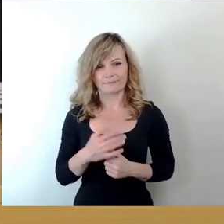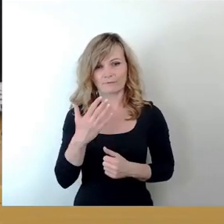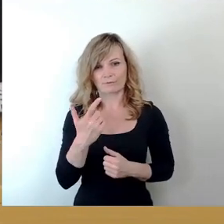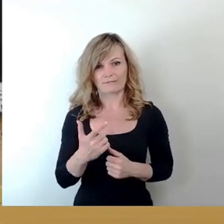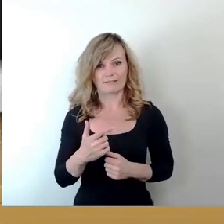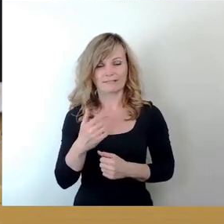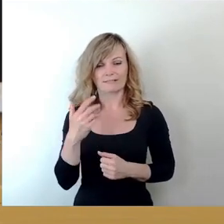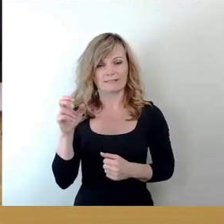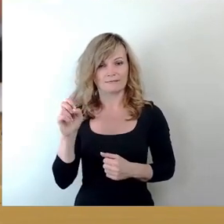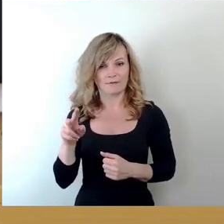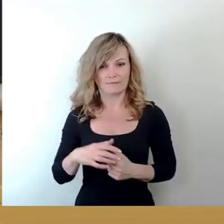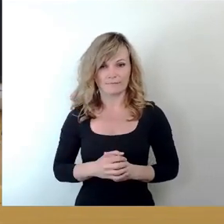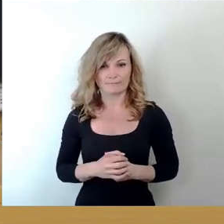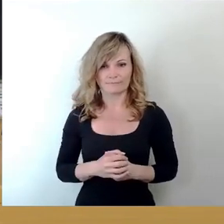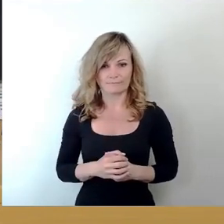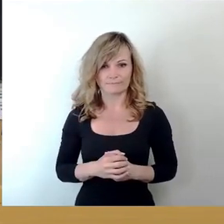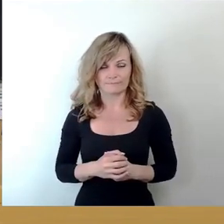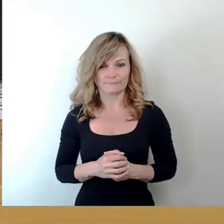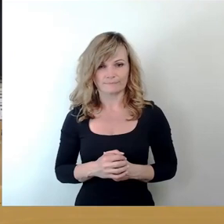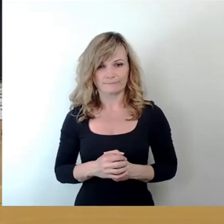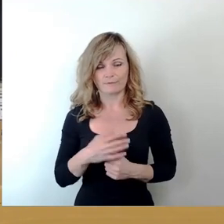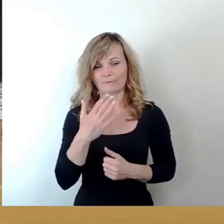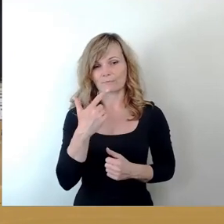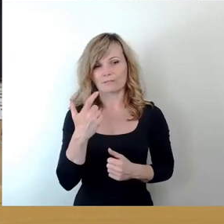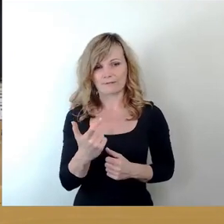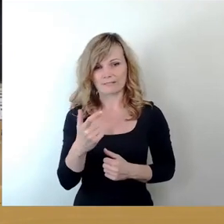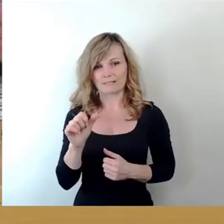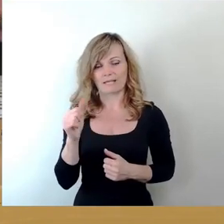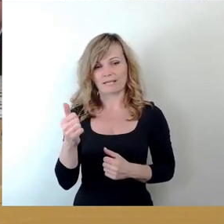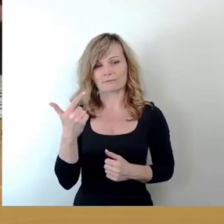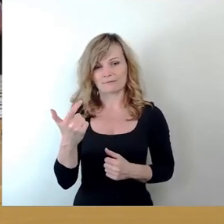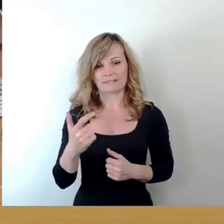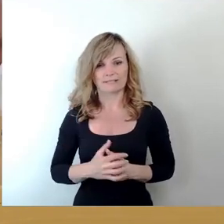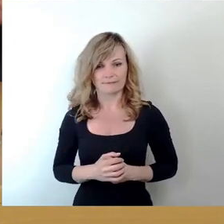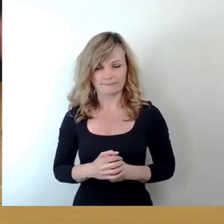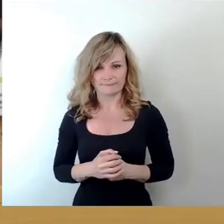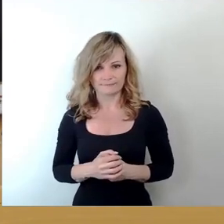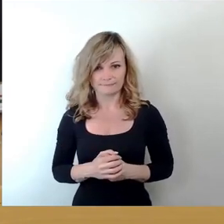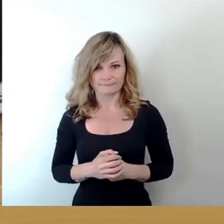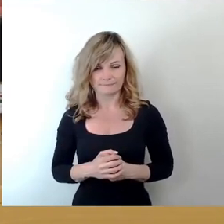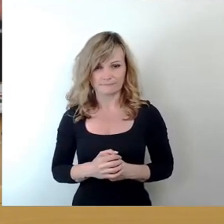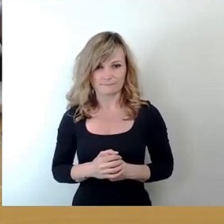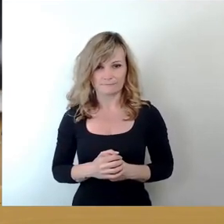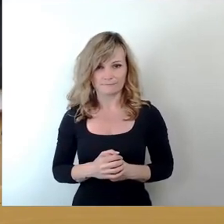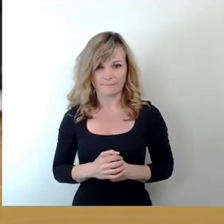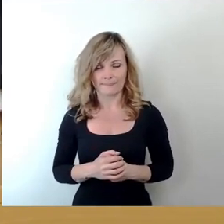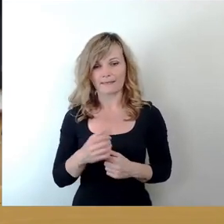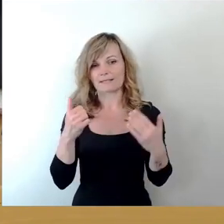.12. Tops 25, 21, 26